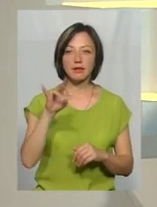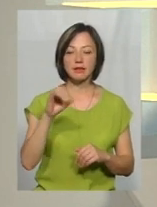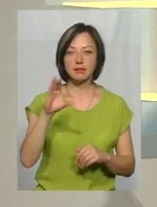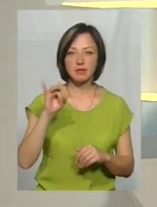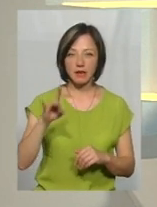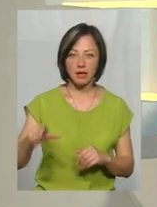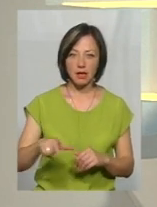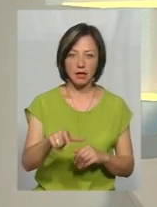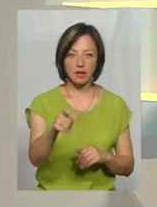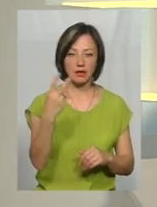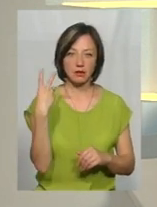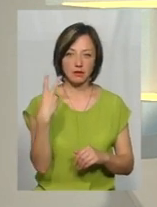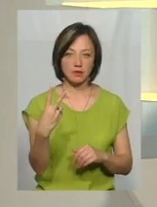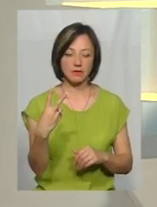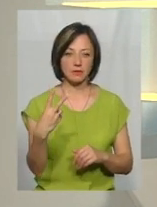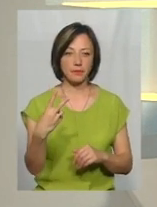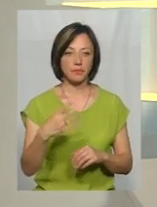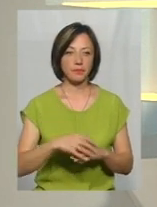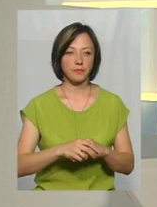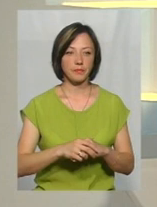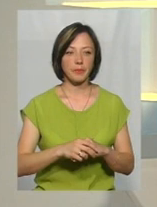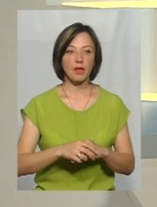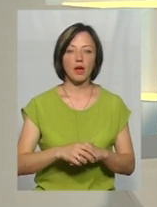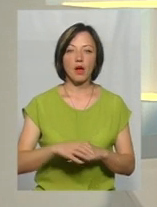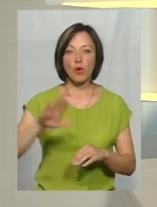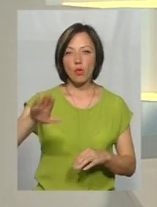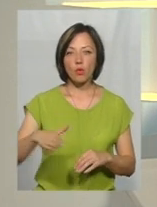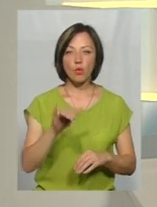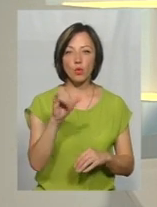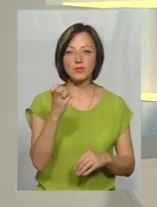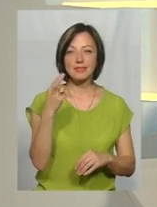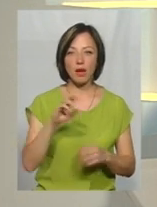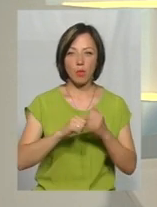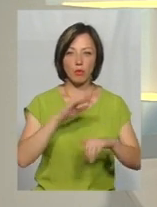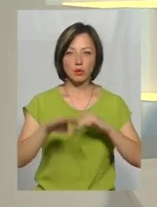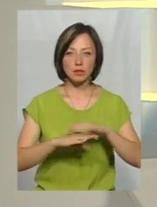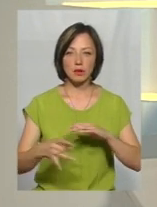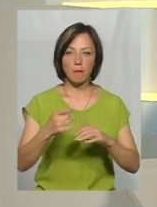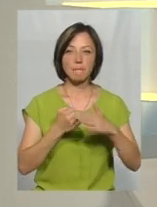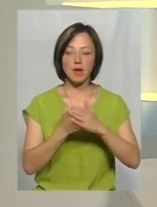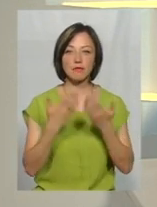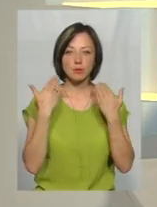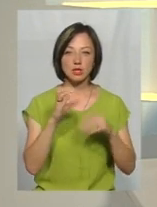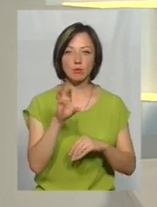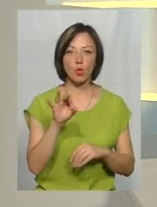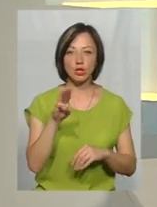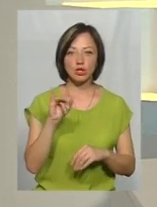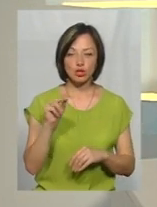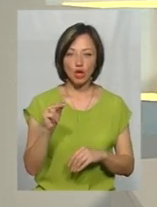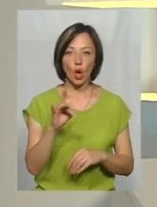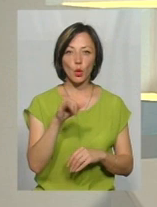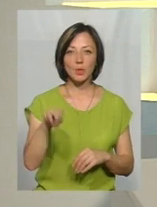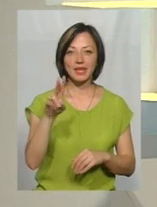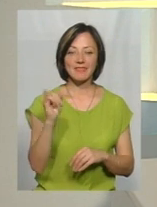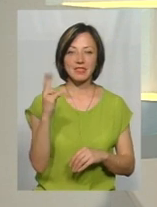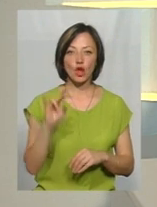'єра і Віла, Дві ріки, Устя, Кам'єрниць-Подільського району база відпочинку Смотрич, Рудківці, Новошицький